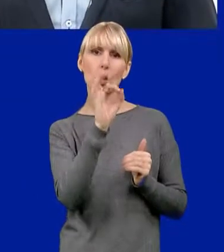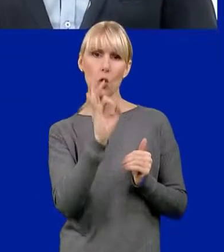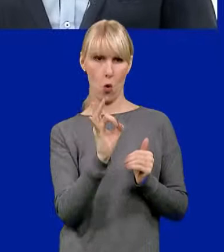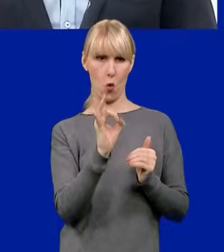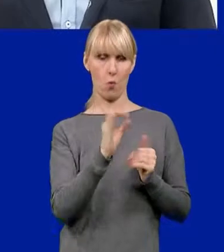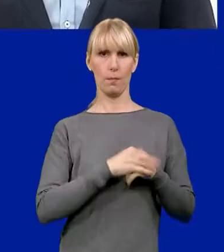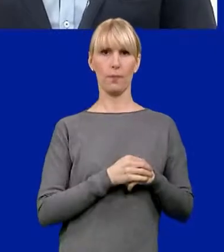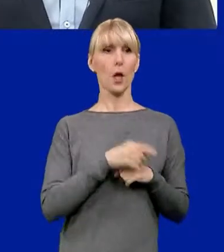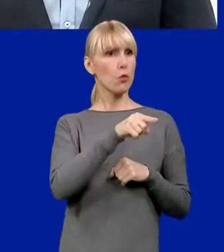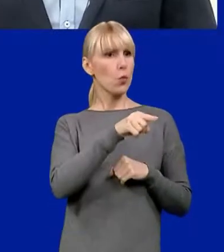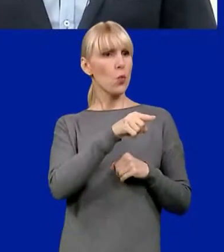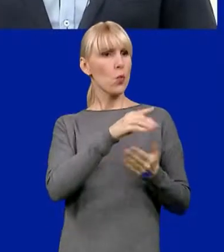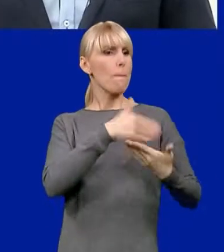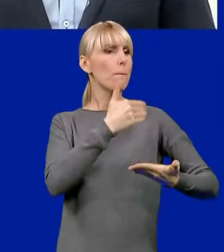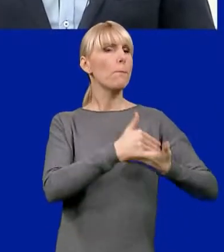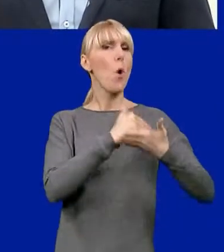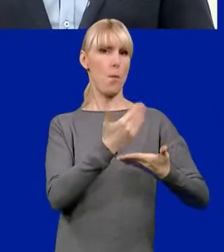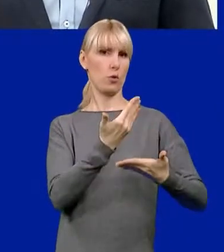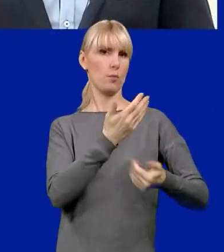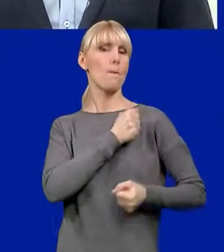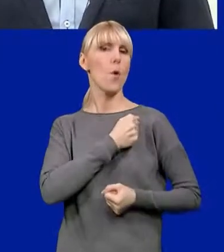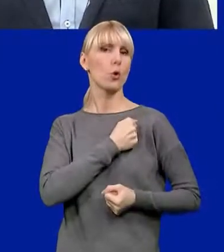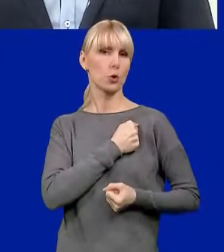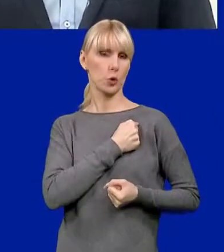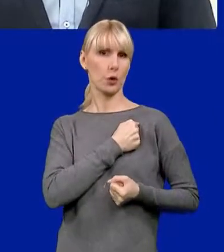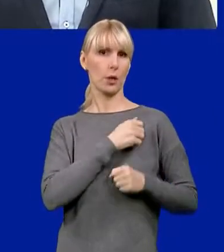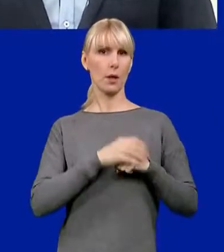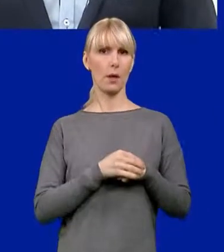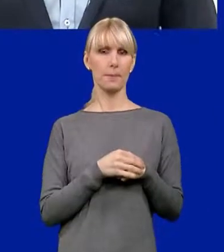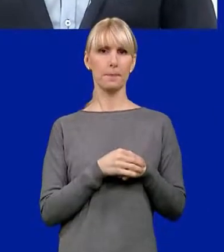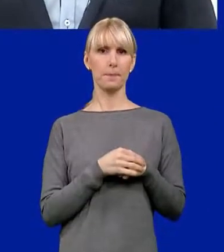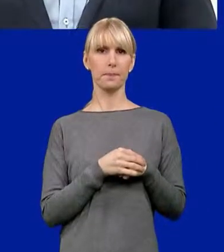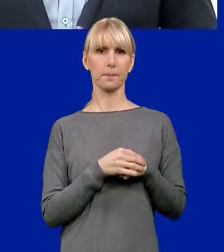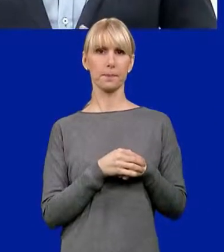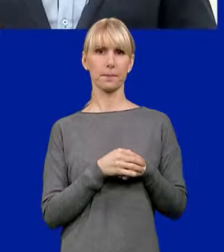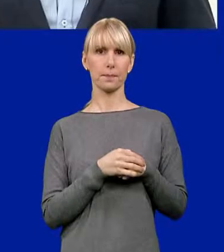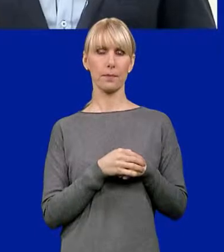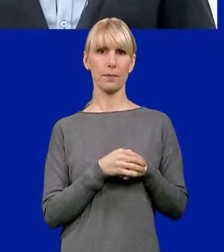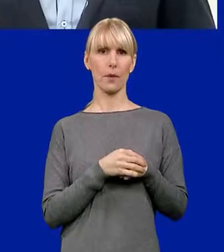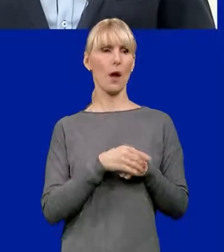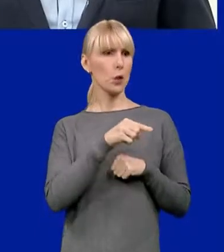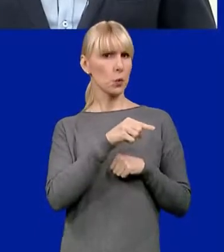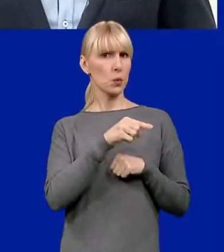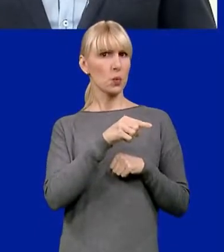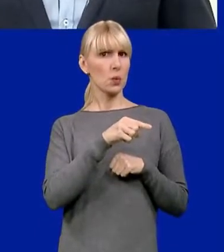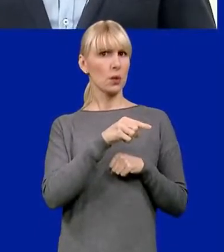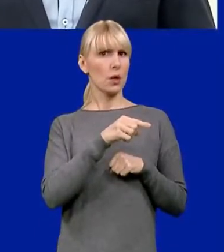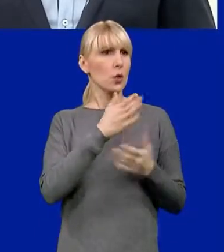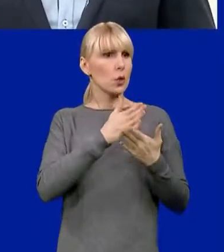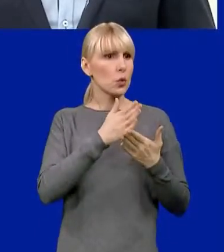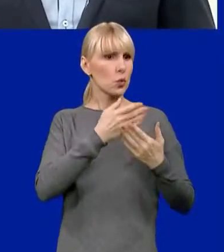pożyczek, m.in. w oparciu o dotacje de minimis. I wiele inwestycji